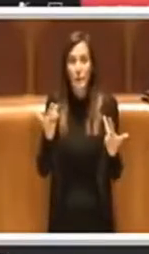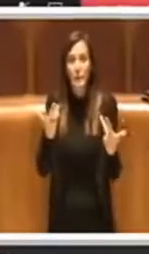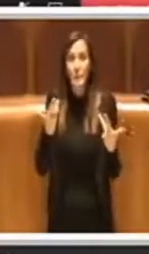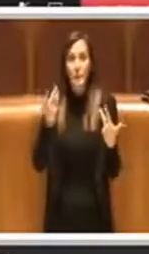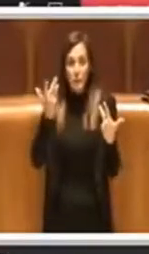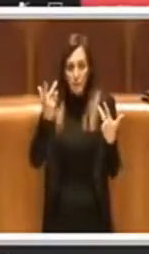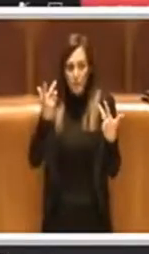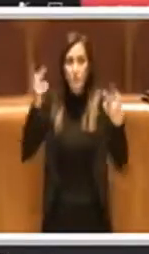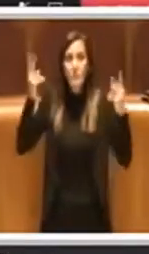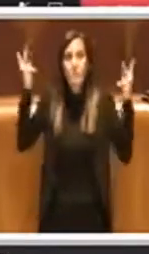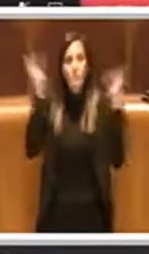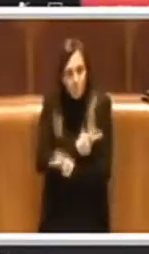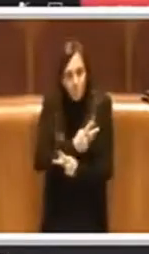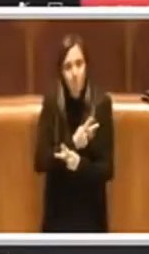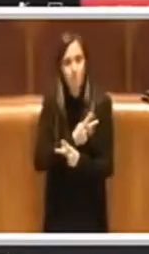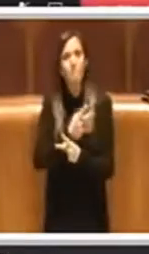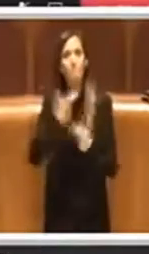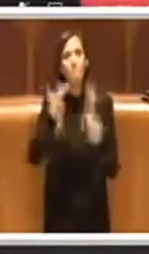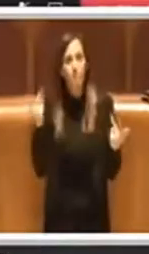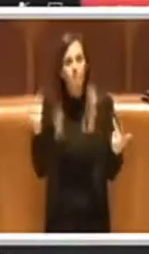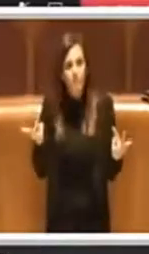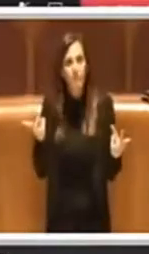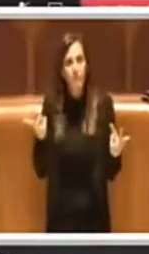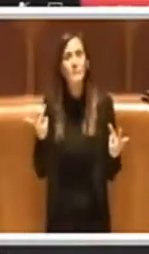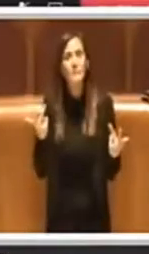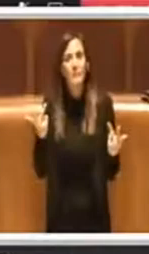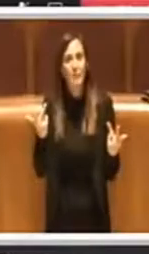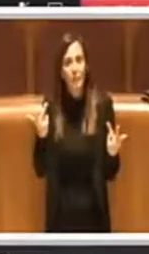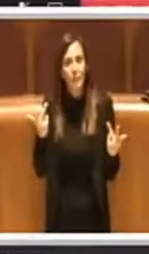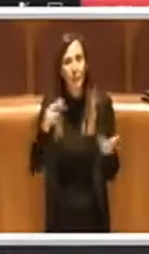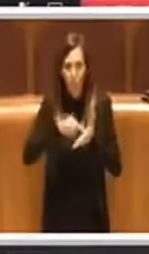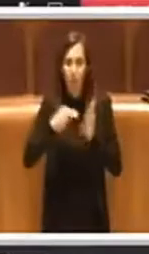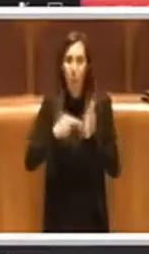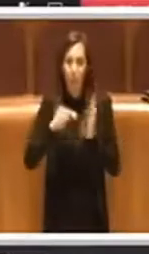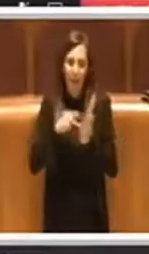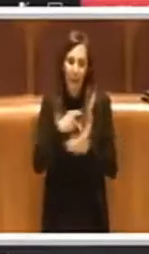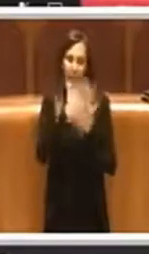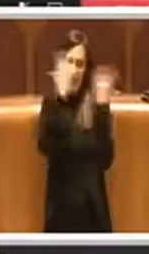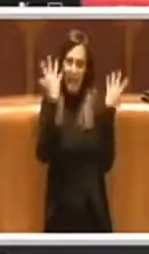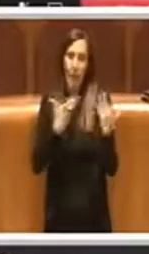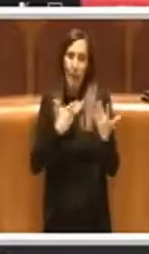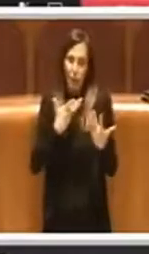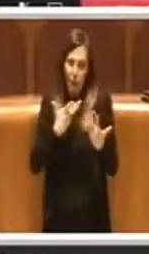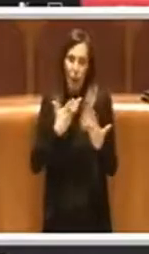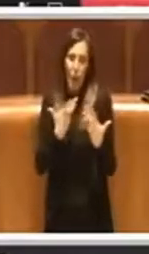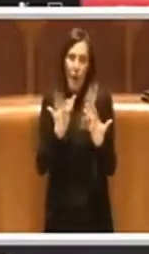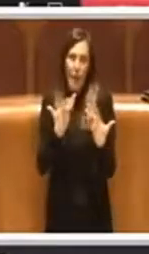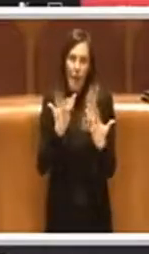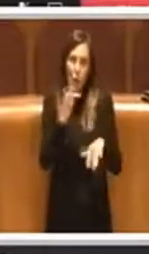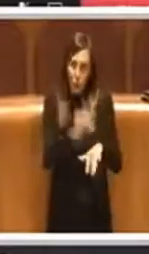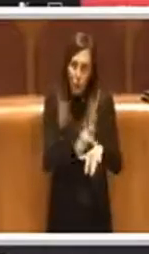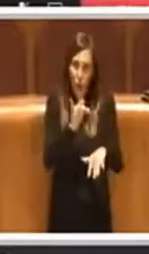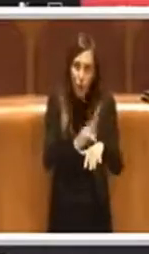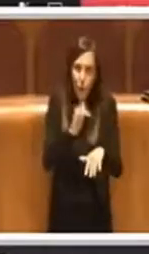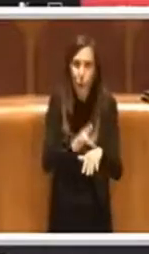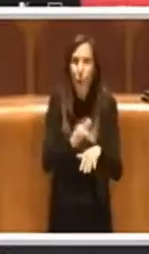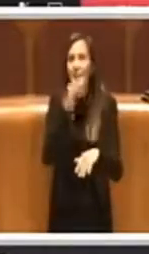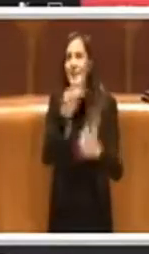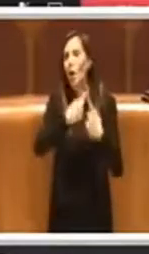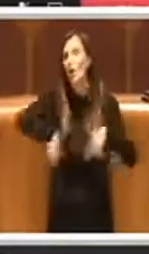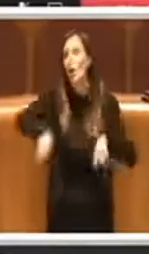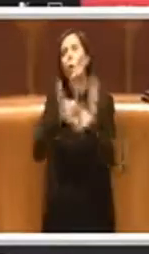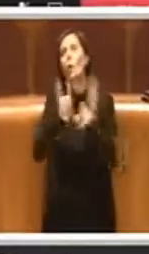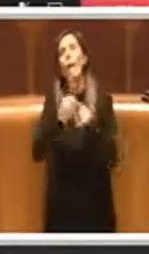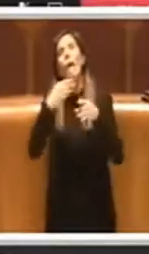con Ama che sono riscontrabili, è vero, non è che ci si vuole nascondere